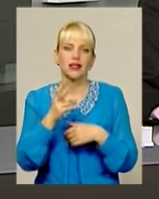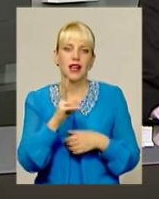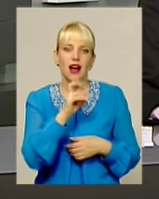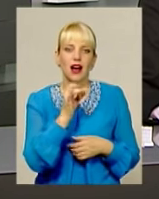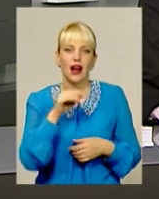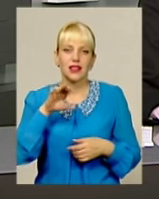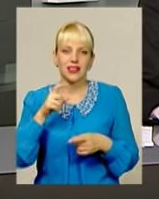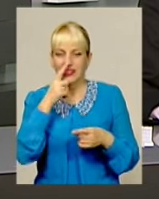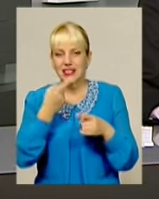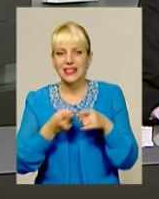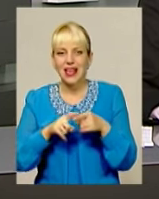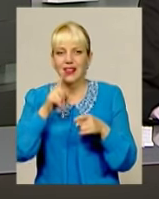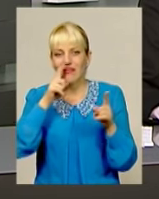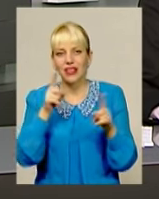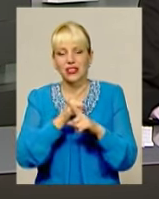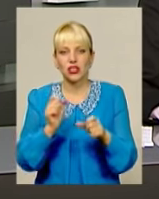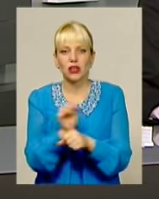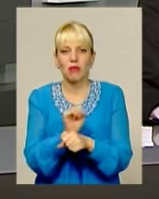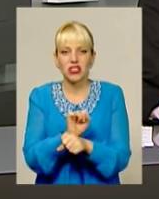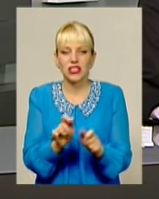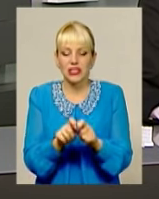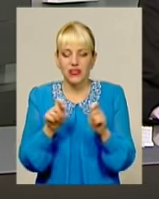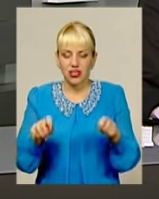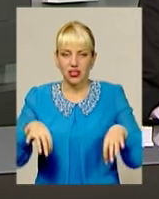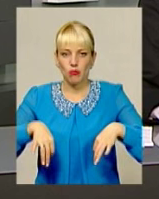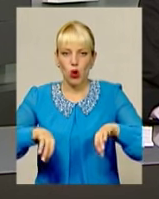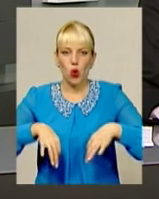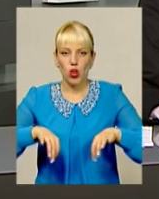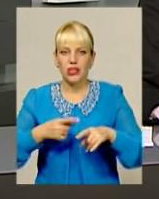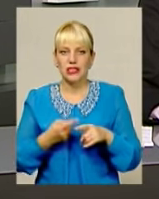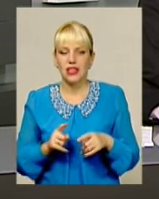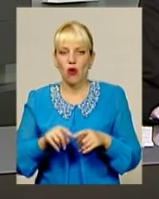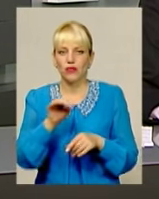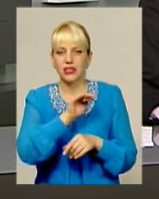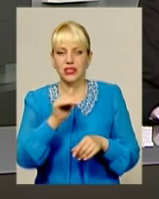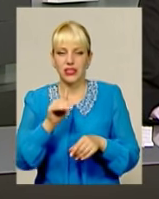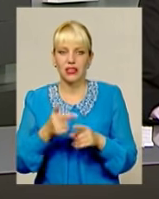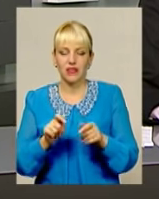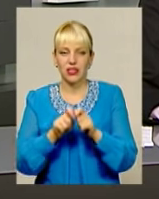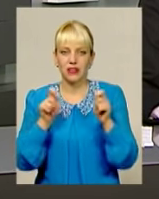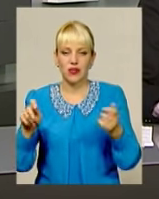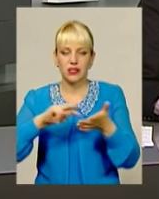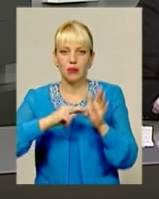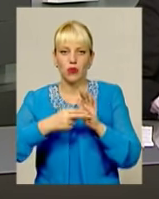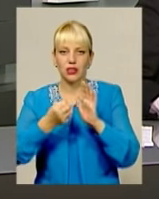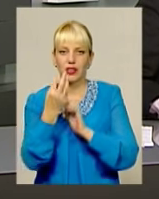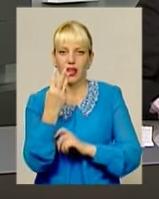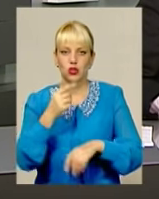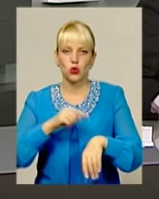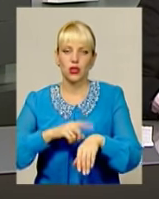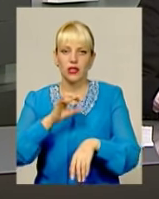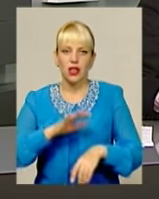гоночних автомобілях із відкритими колесами. Офіційне відкриття заплановане на 13-ту годину, нагадаю, на території